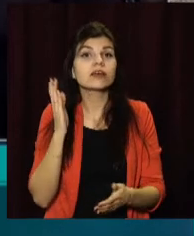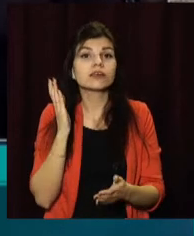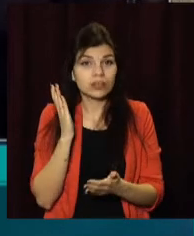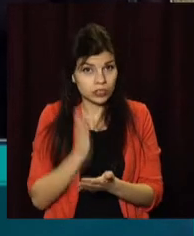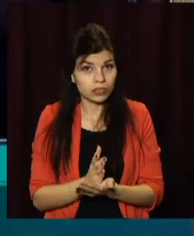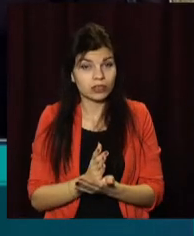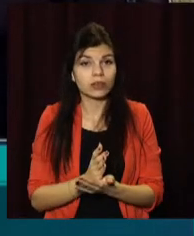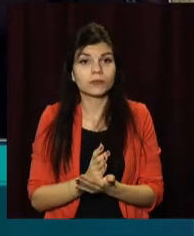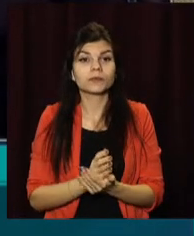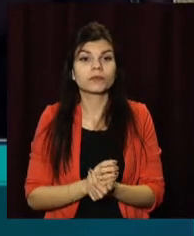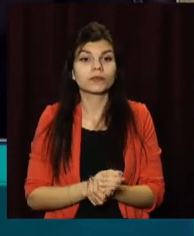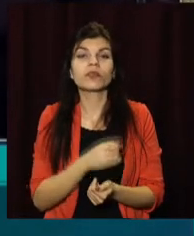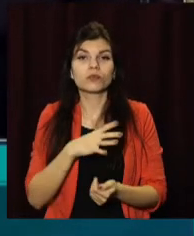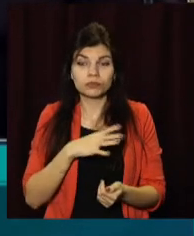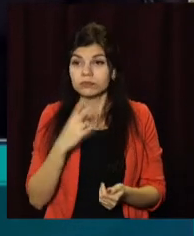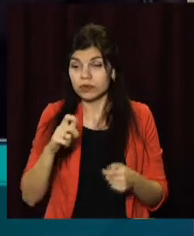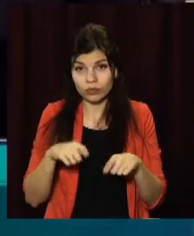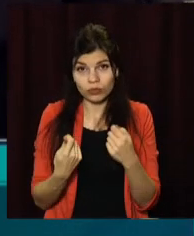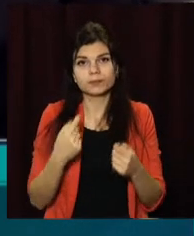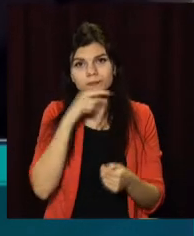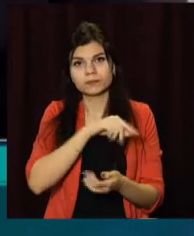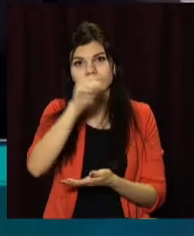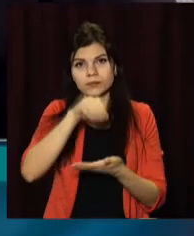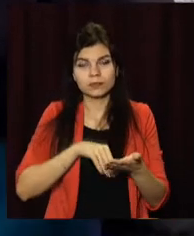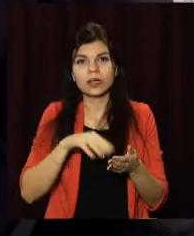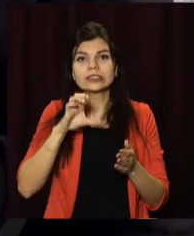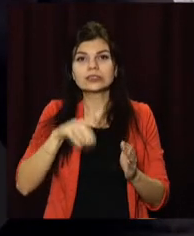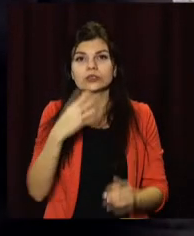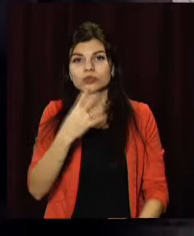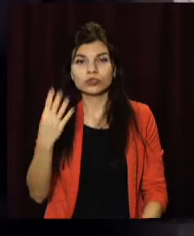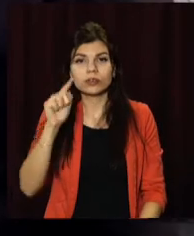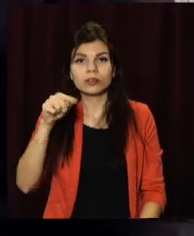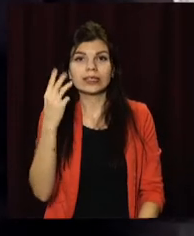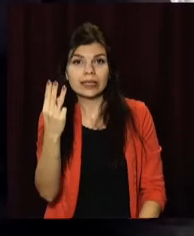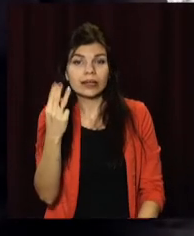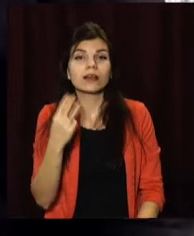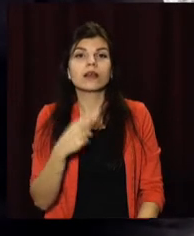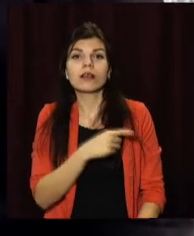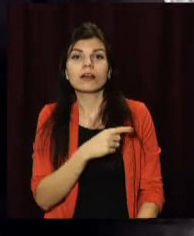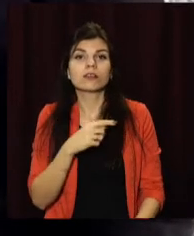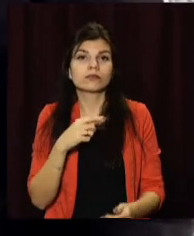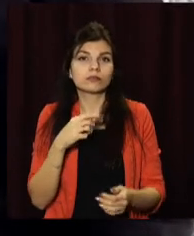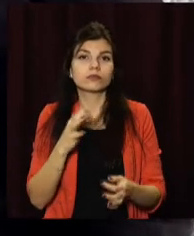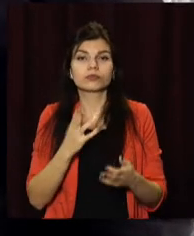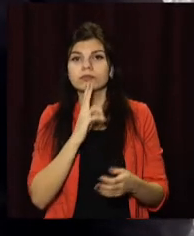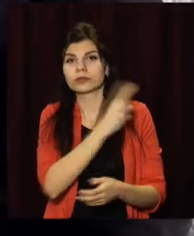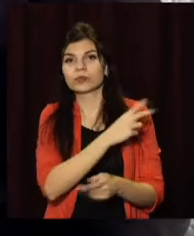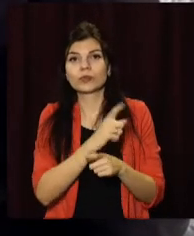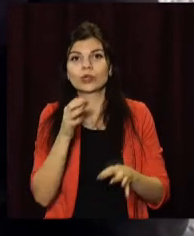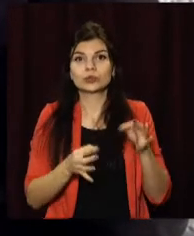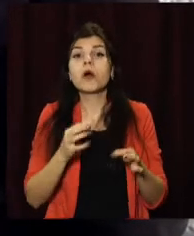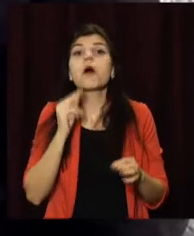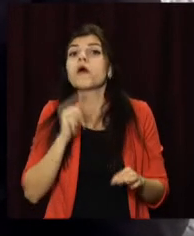протокол за статтею 44 з позначкою 3, який буде направлено до Заводського районного суду. У чому була прогуна? Приймали